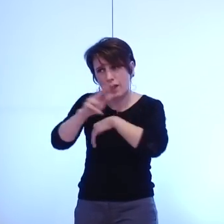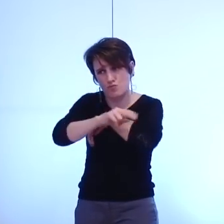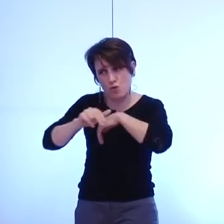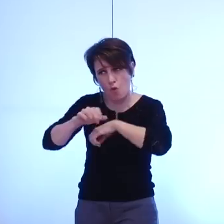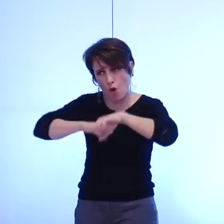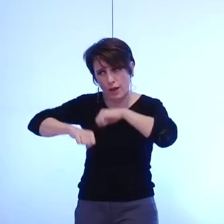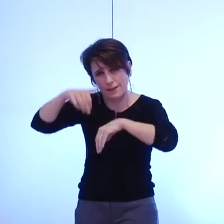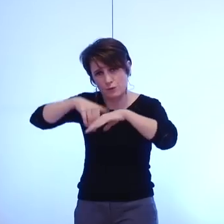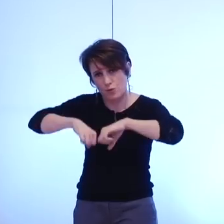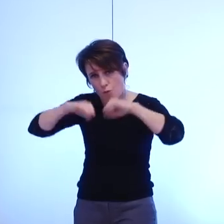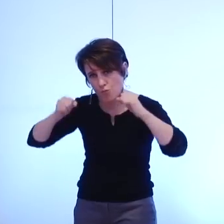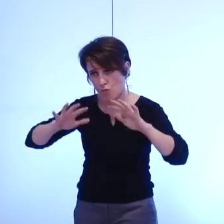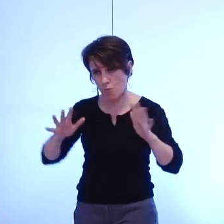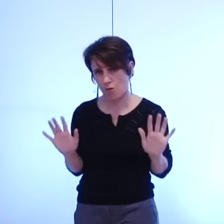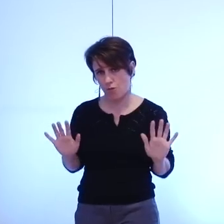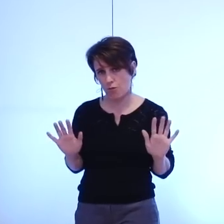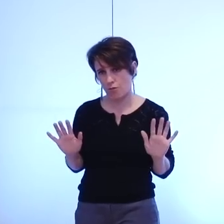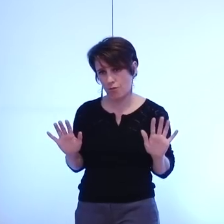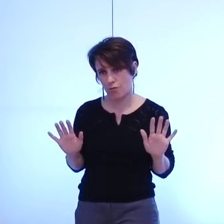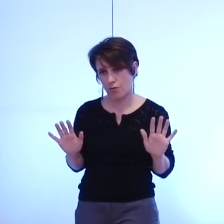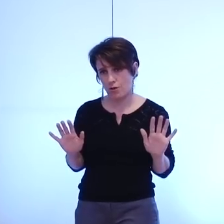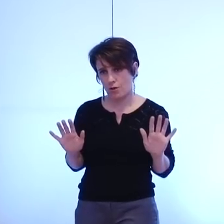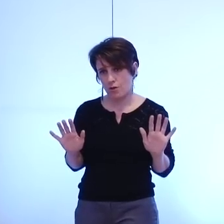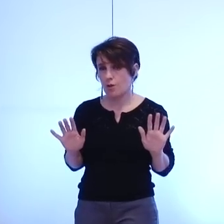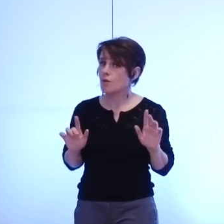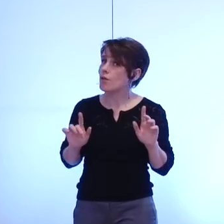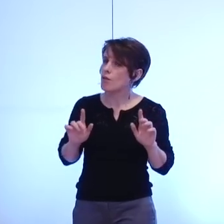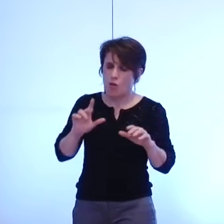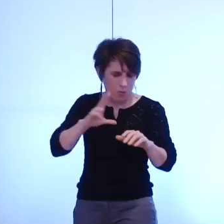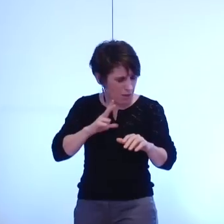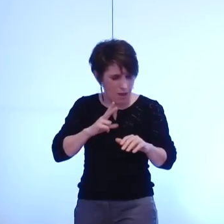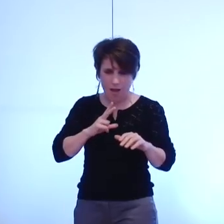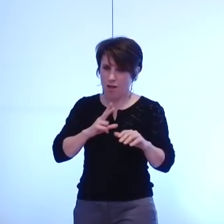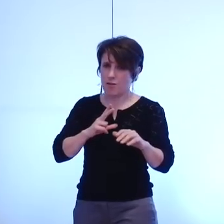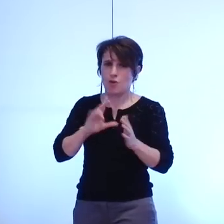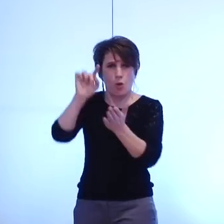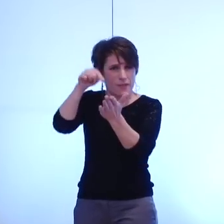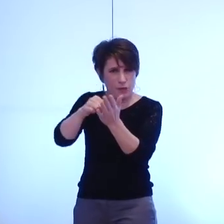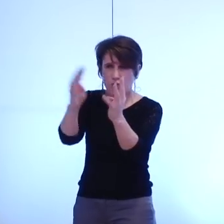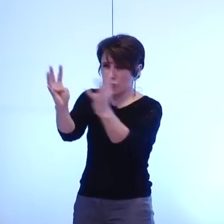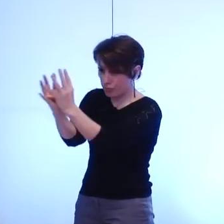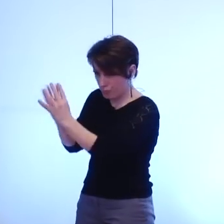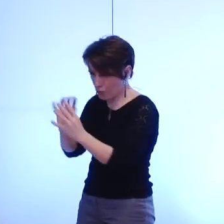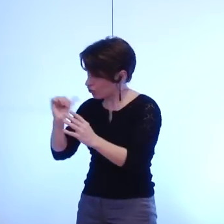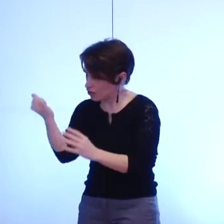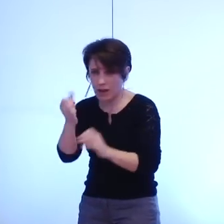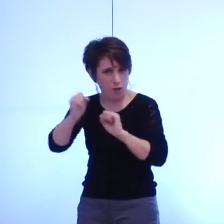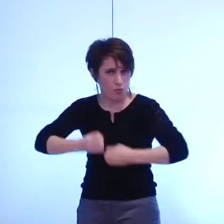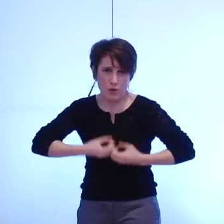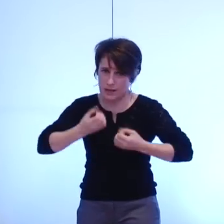et il y a aussi des espaces dans lesquels chacun et chacune puisse s'exprimer sur les choses